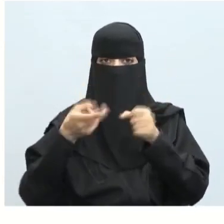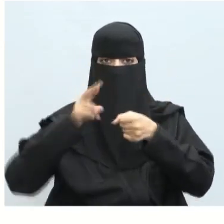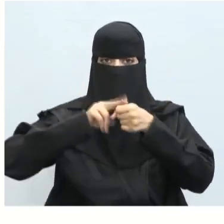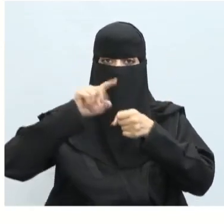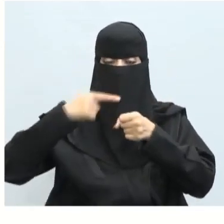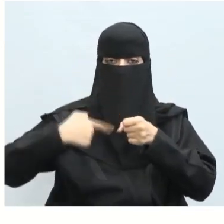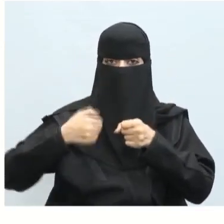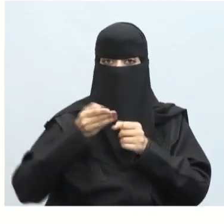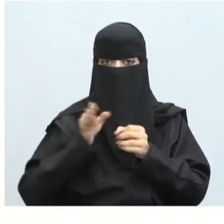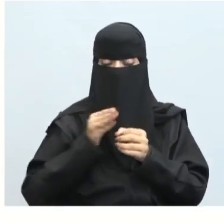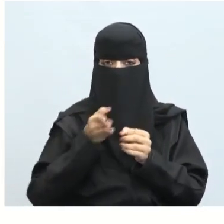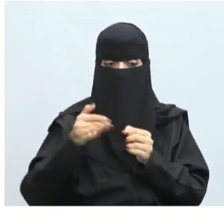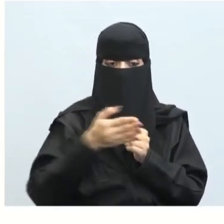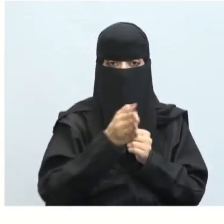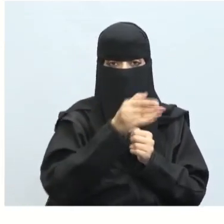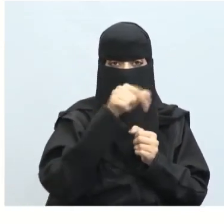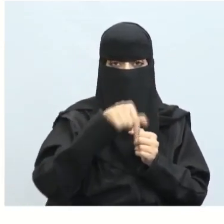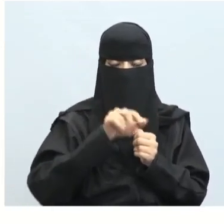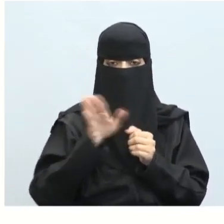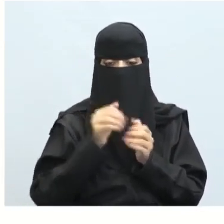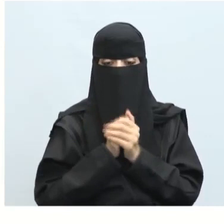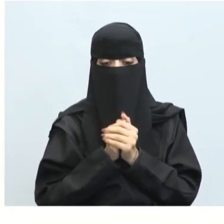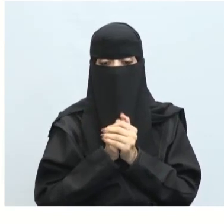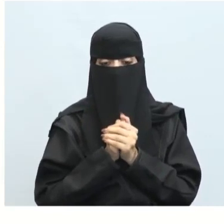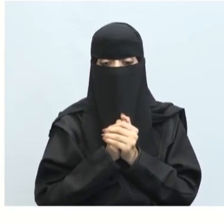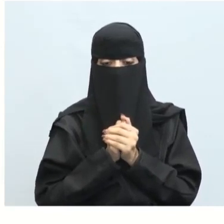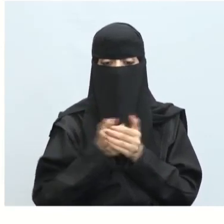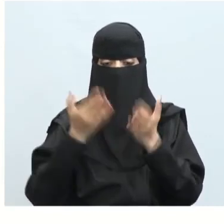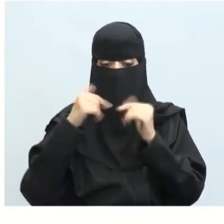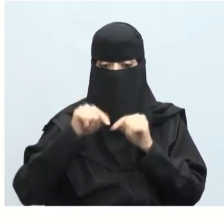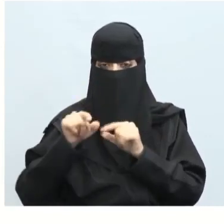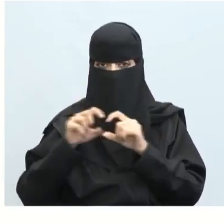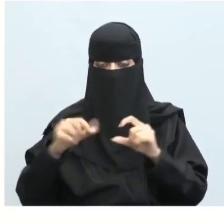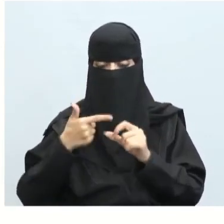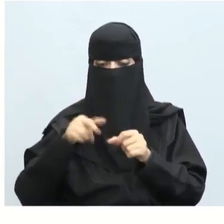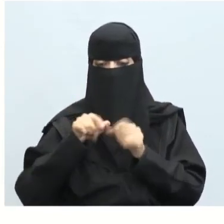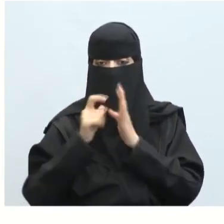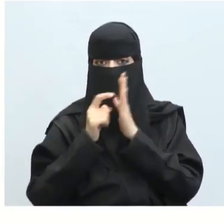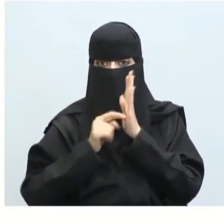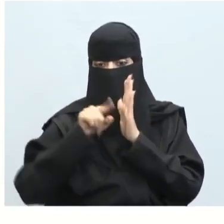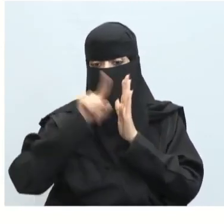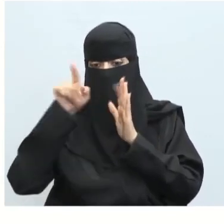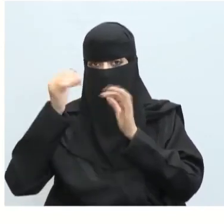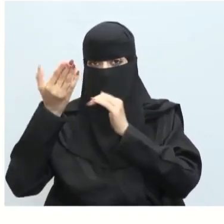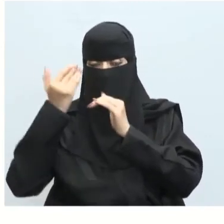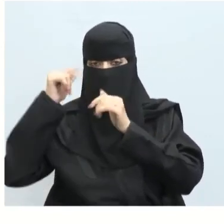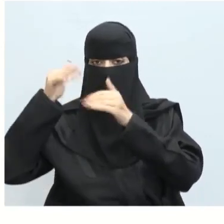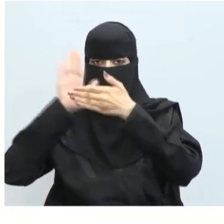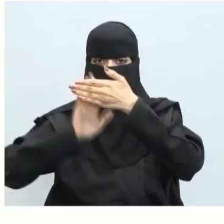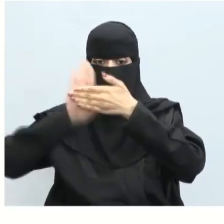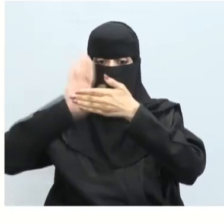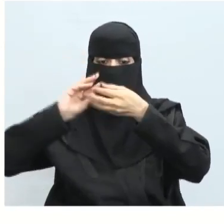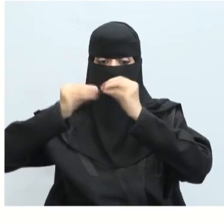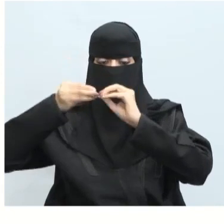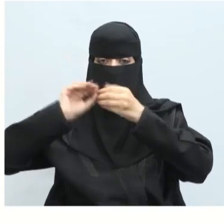ماب بوتن كما قلنا نعيد تسميته بهذا الشكل نضبط خاصية الباك جراوند كالر